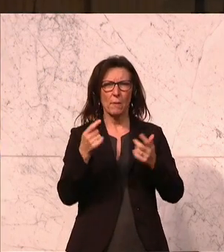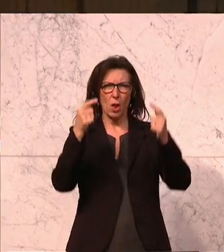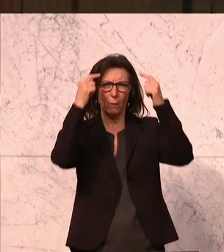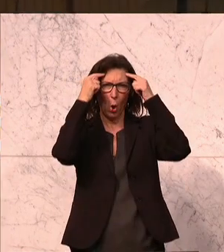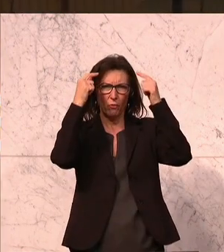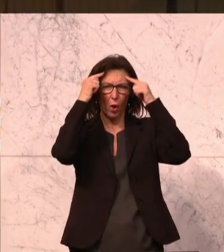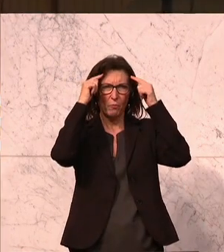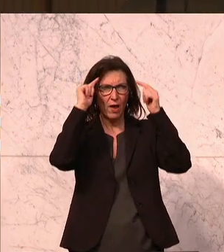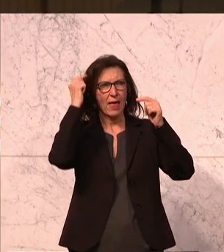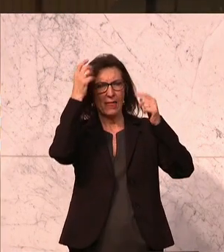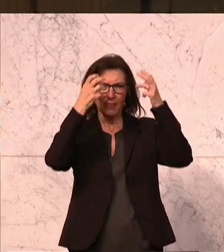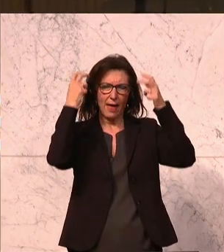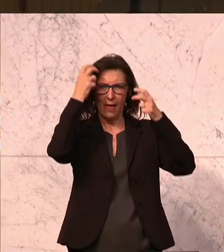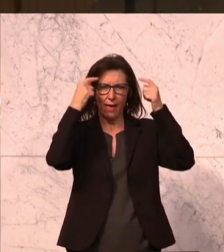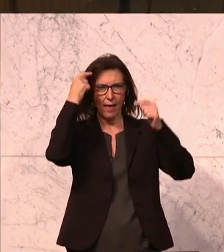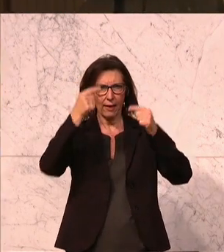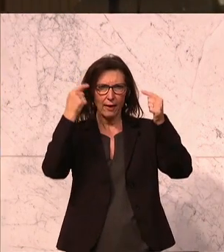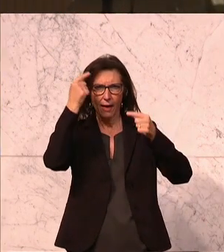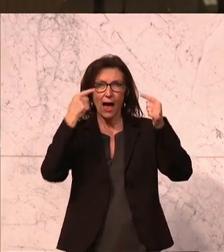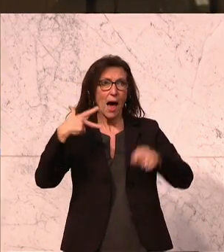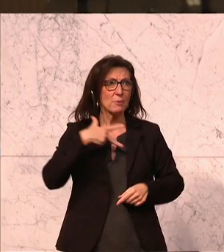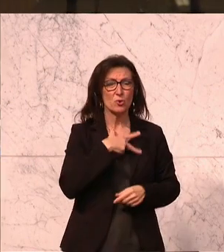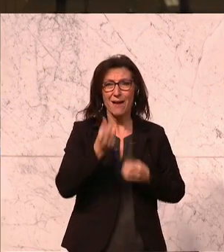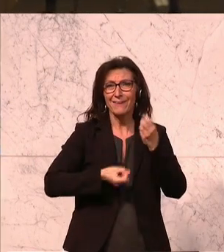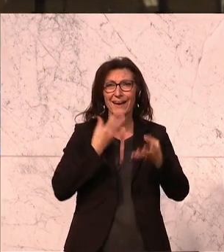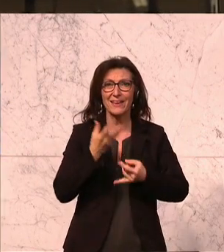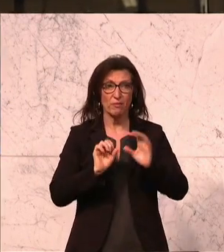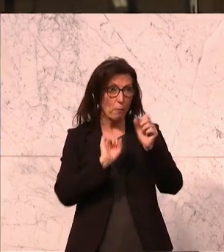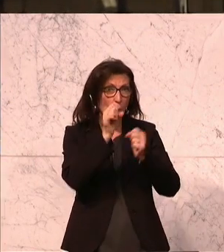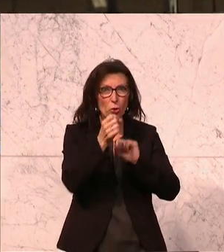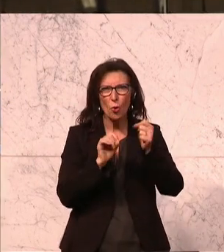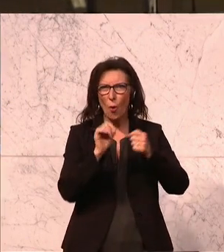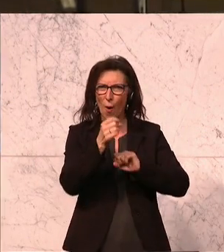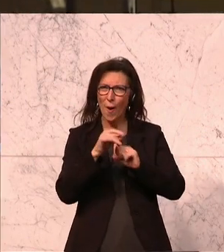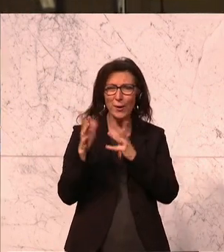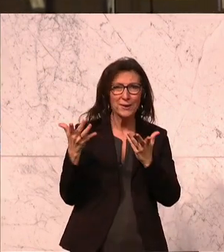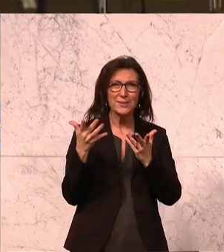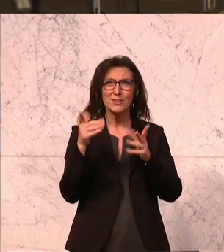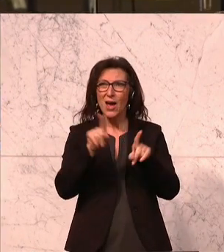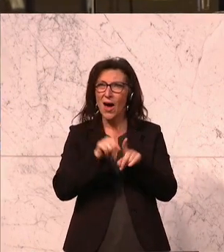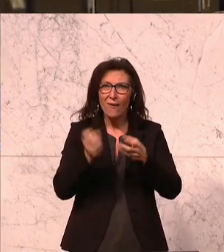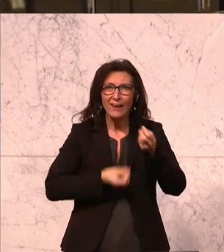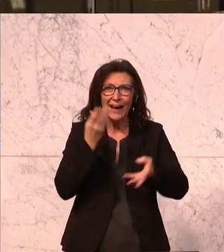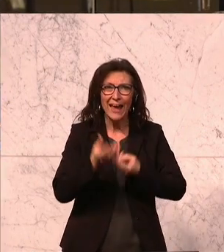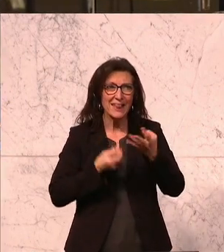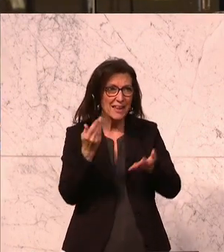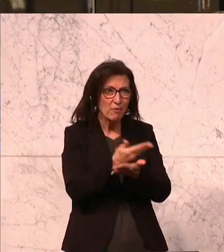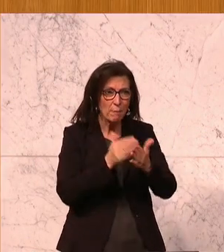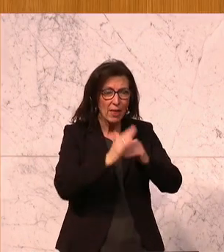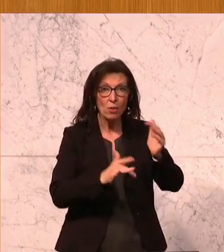Vorgaben so wenig Zeit für die soziale, kreative, motorische, musische Bildung und Herzensbildung bleibt.